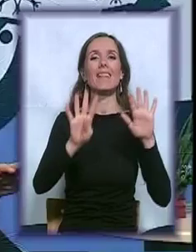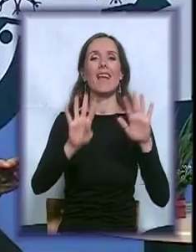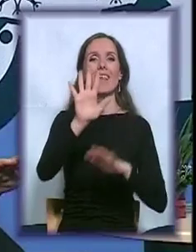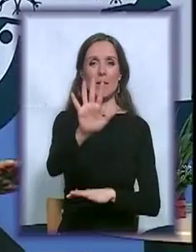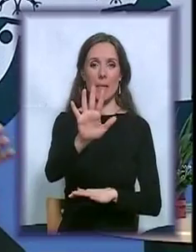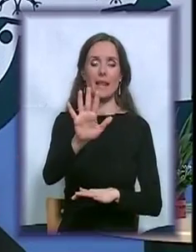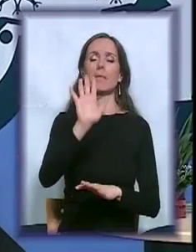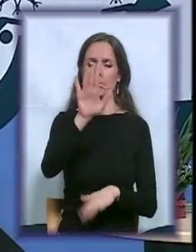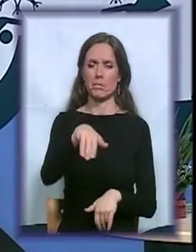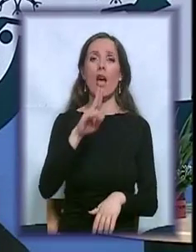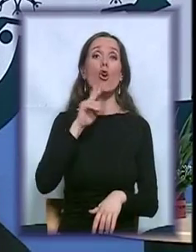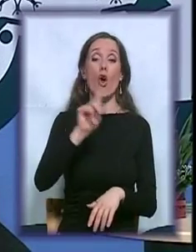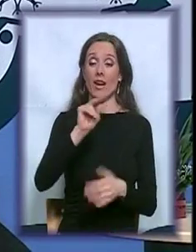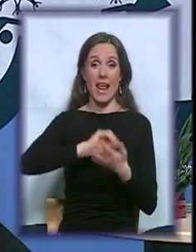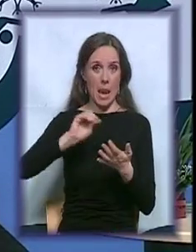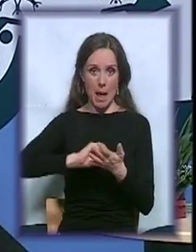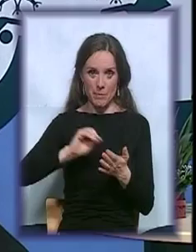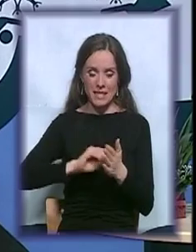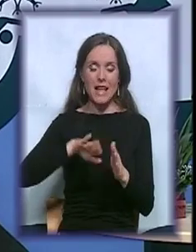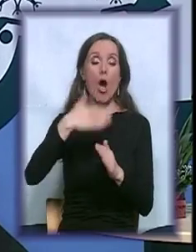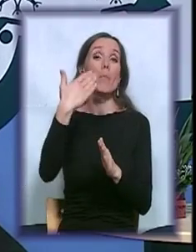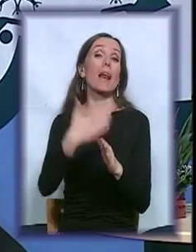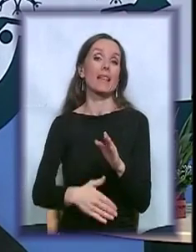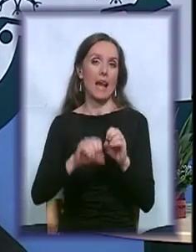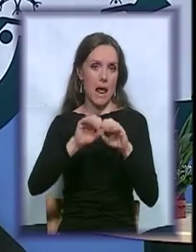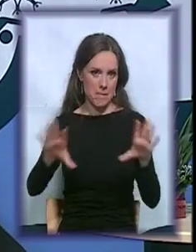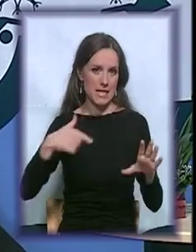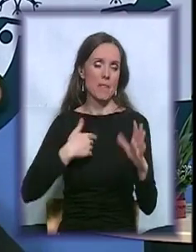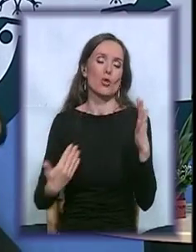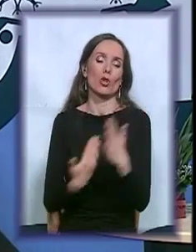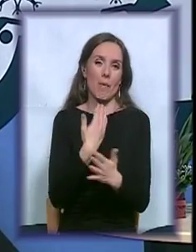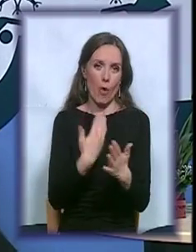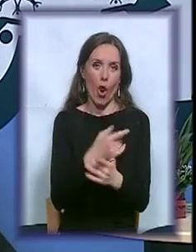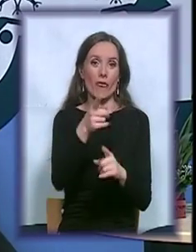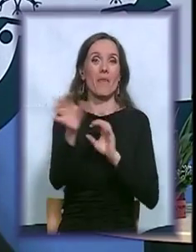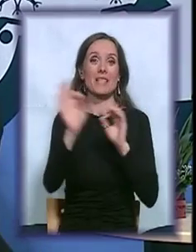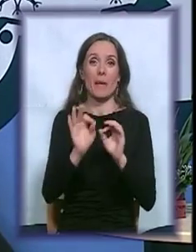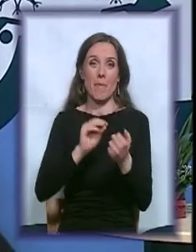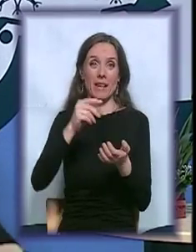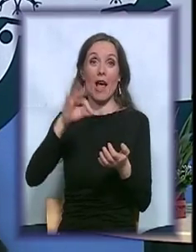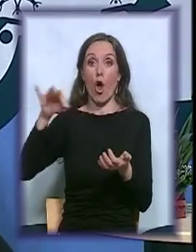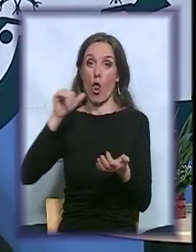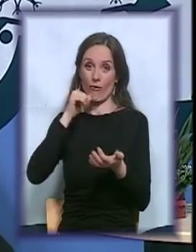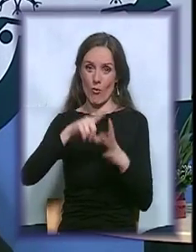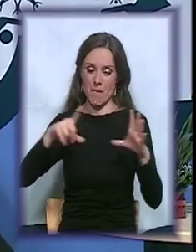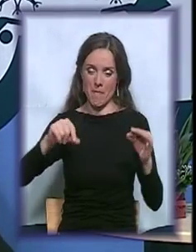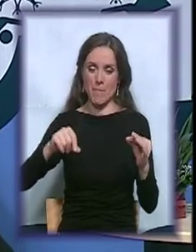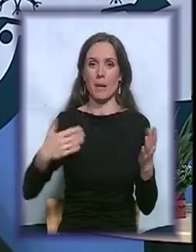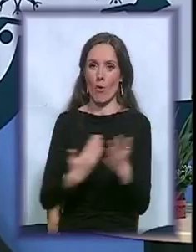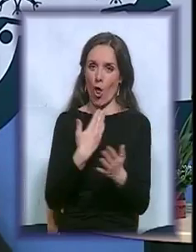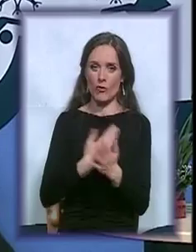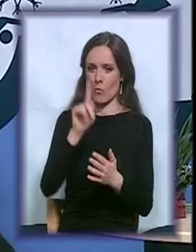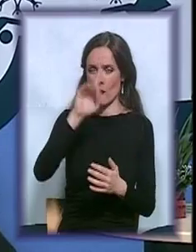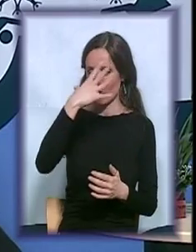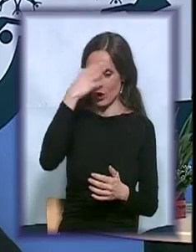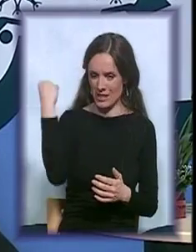sada nije zapisao, mi ćemo pred krajem emisije ponoviti. Vi spremite slobodno olovkovi papir. Nećemo zaboraviti. Evo, podsjetiće nas i iz